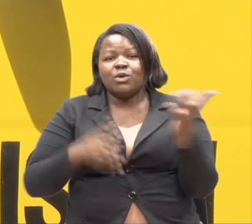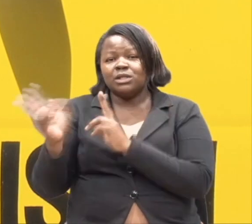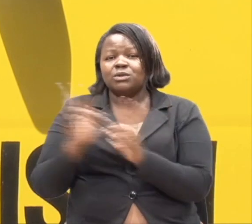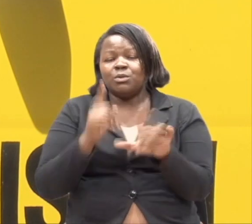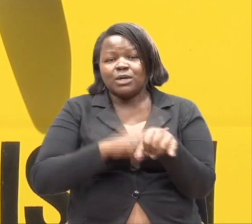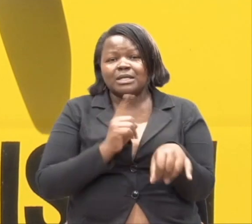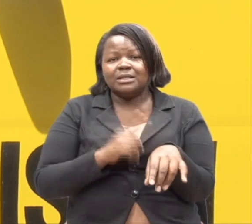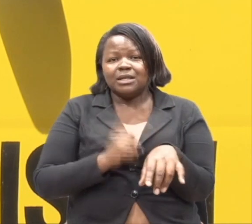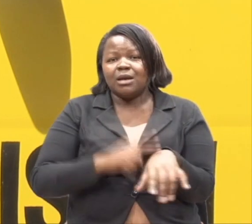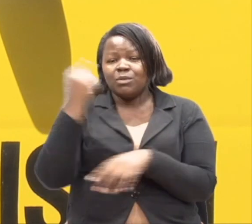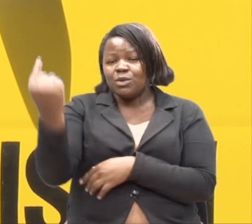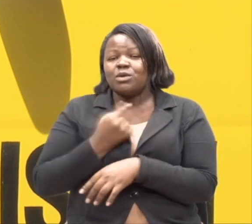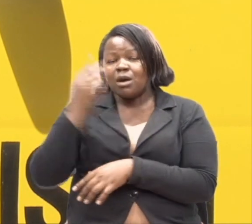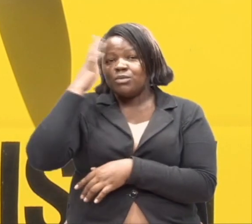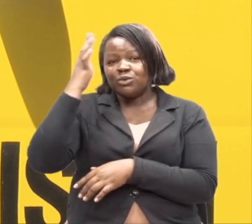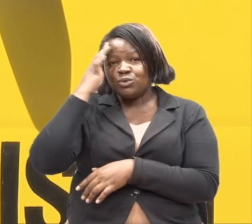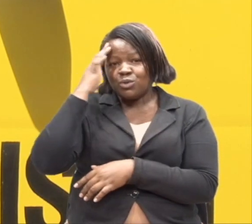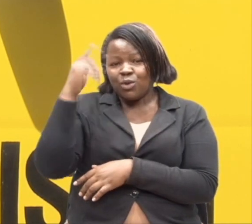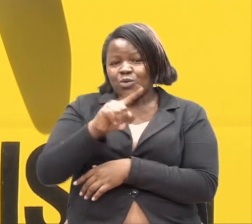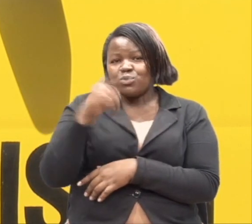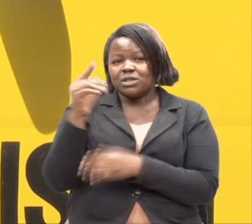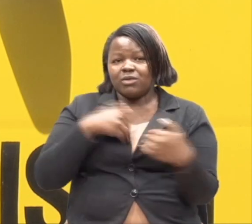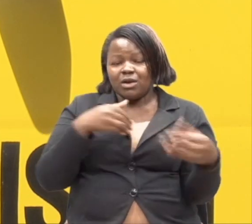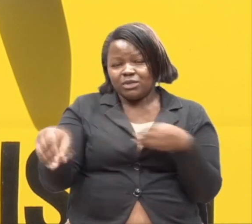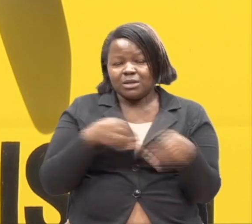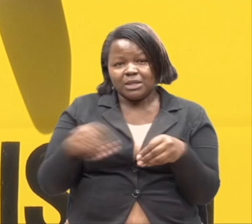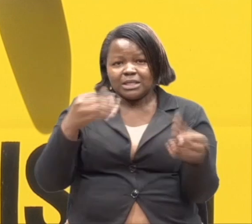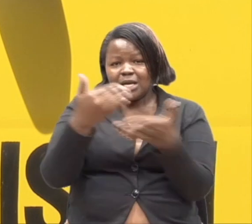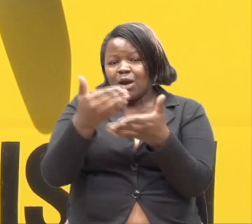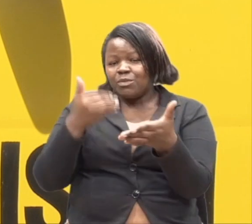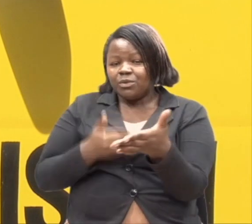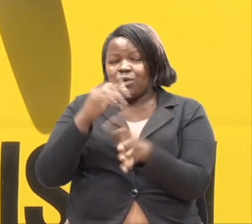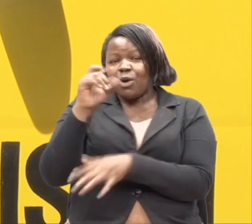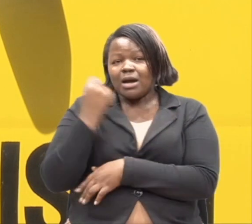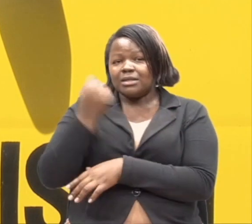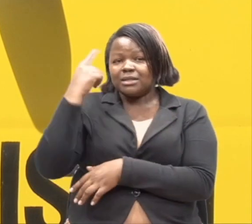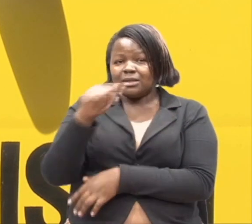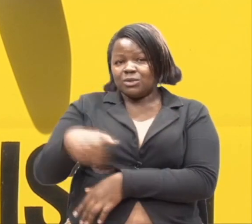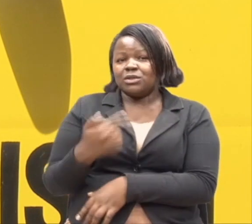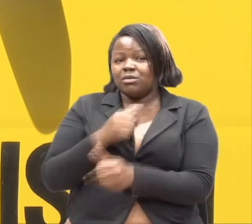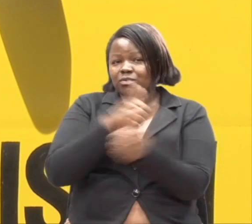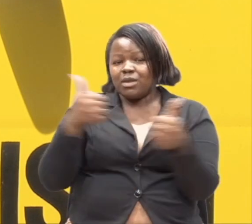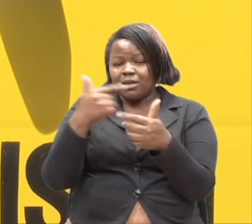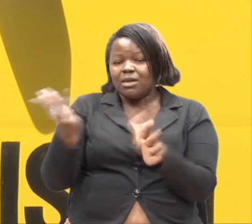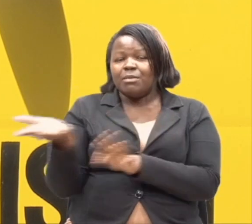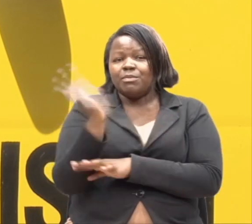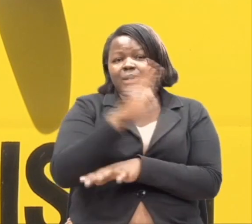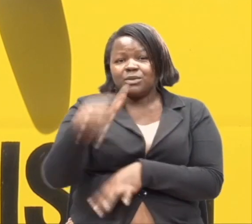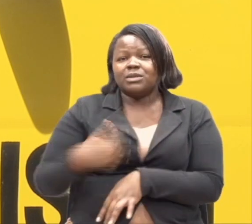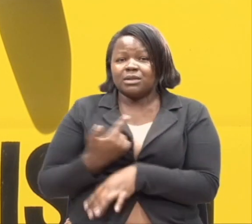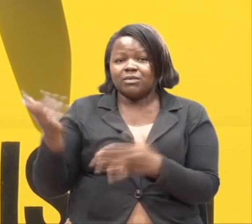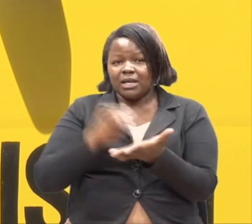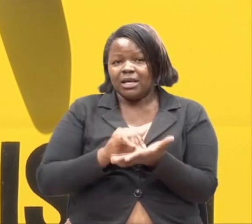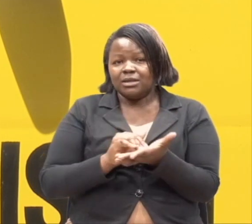kujitambua ya kwamba anaishi na ulemavu. Kabla hajajirewa vizuri mutu hujirudia. Kwa